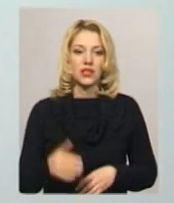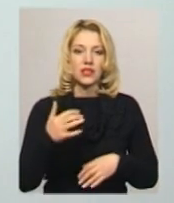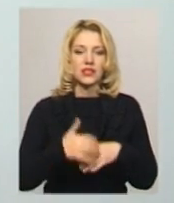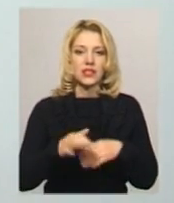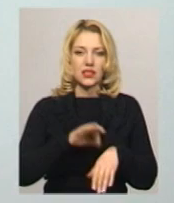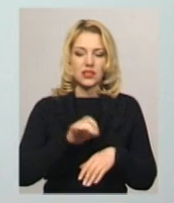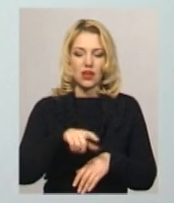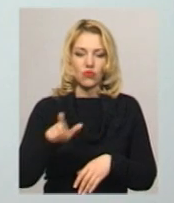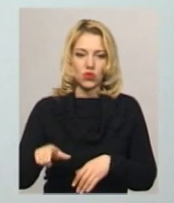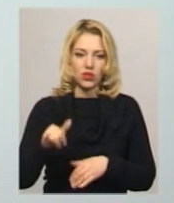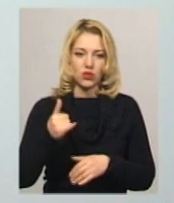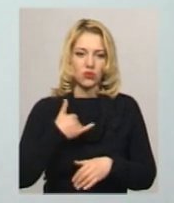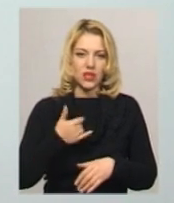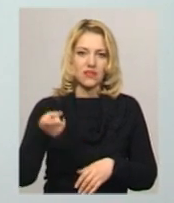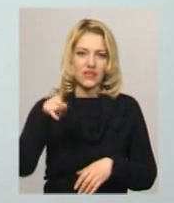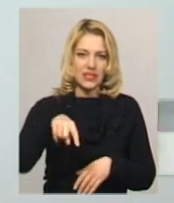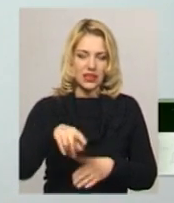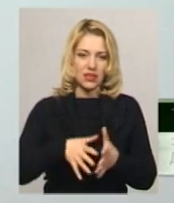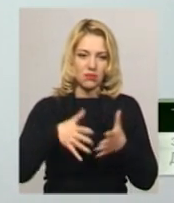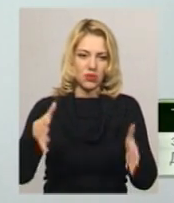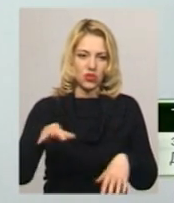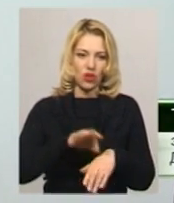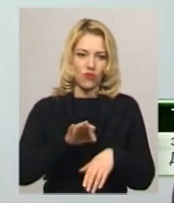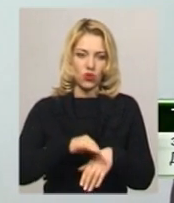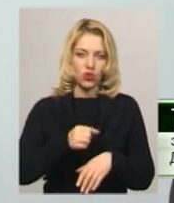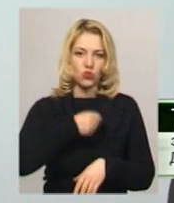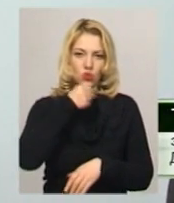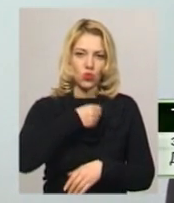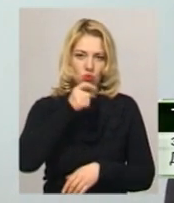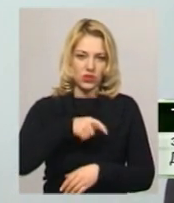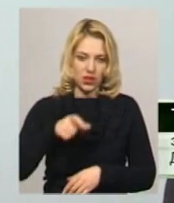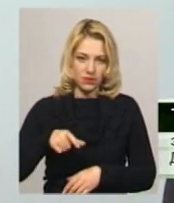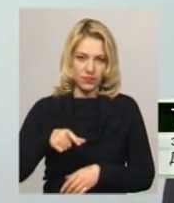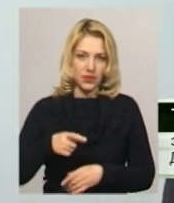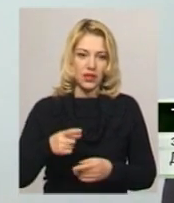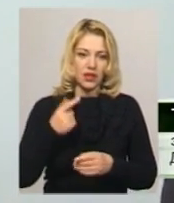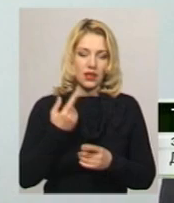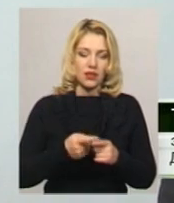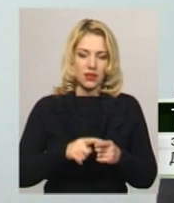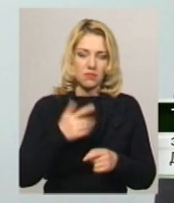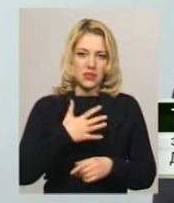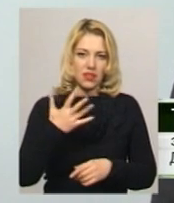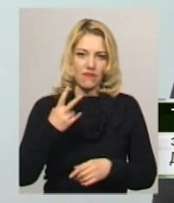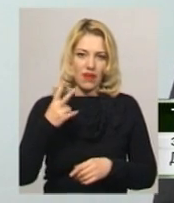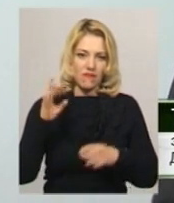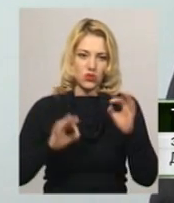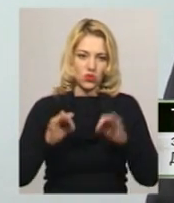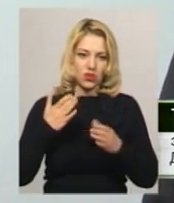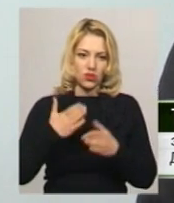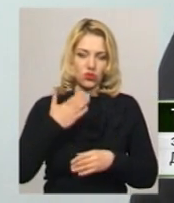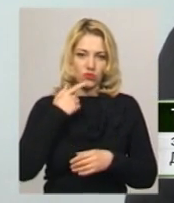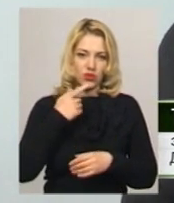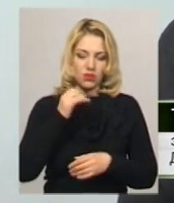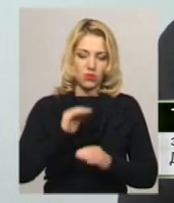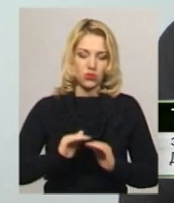захворілих у нас все-таки більше хворіють дорослі, їх 52%. Якщо говорити